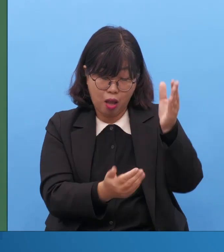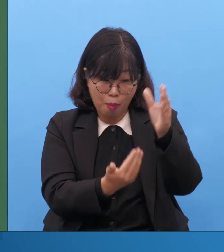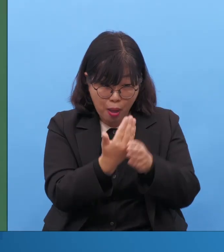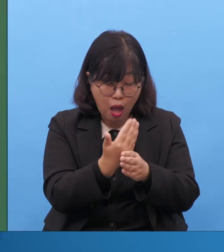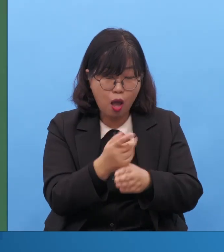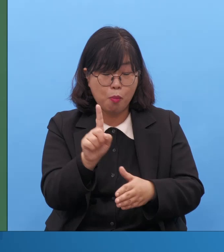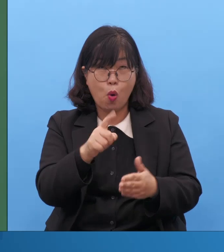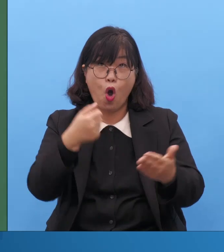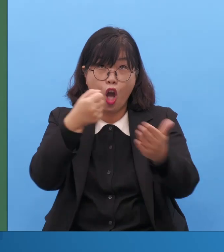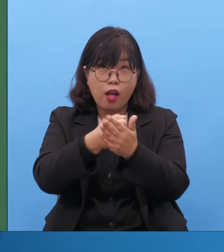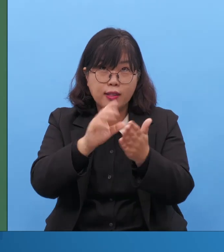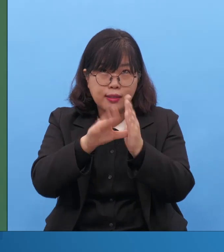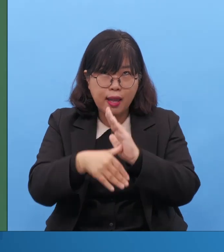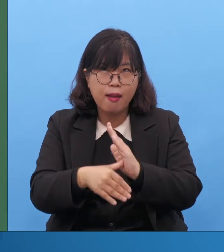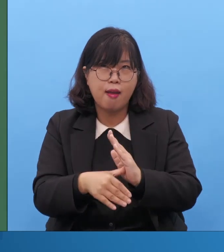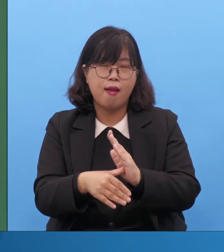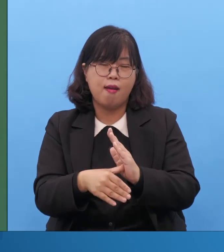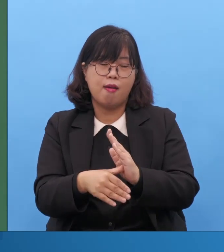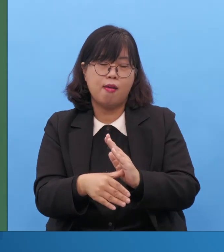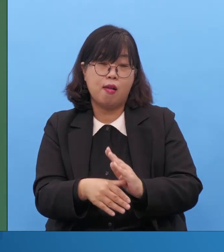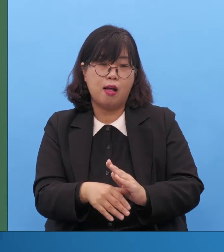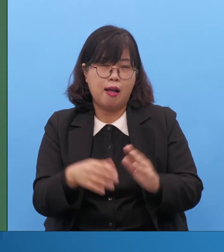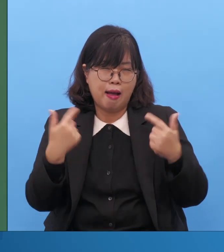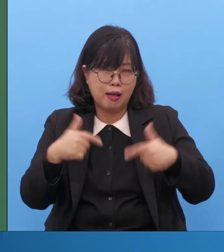초대교회는 이 부분에